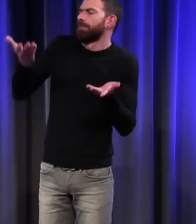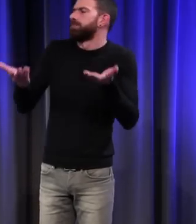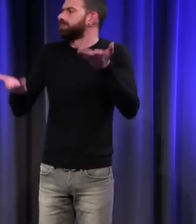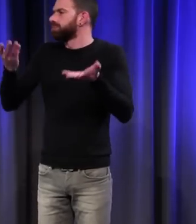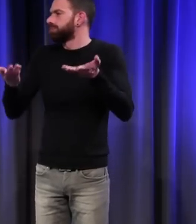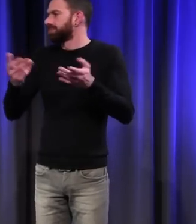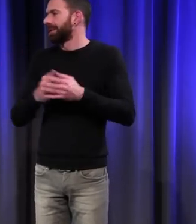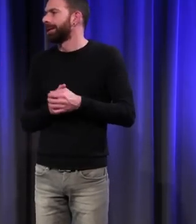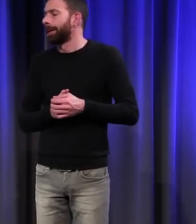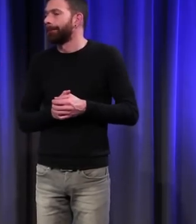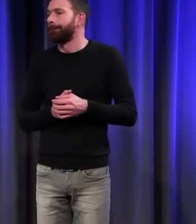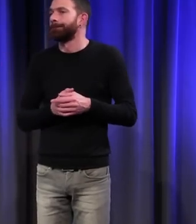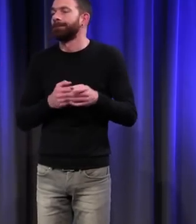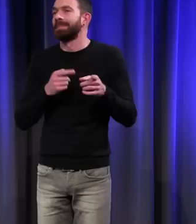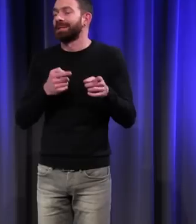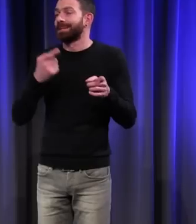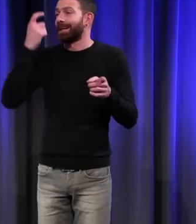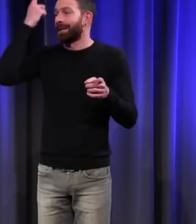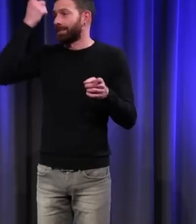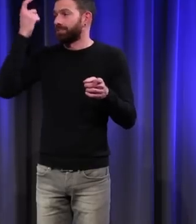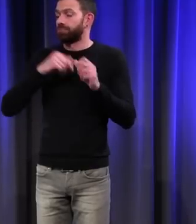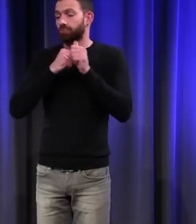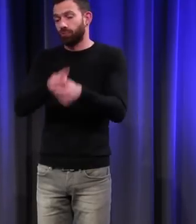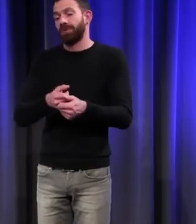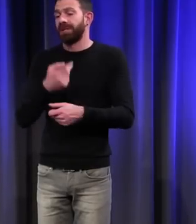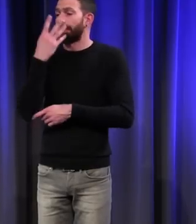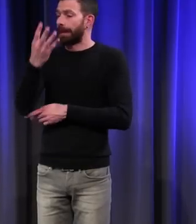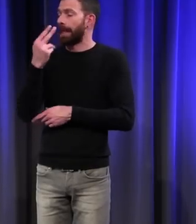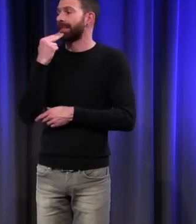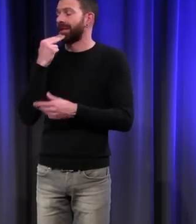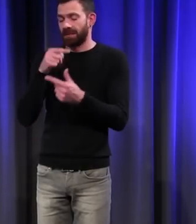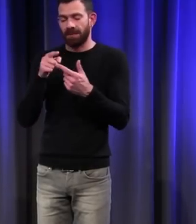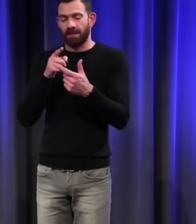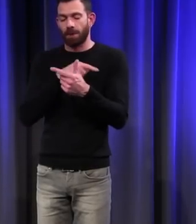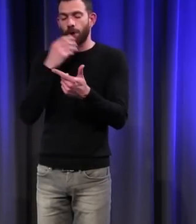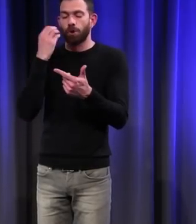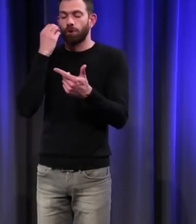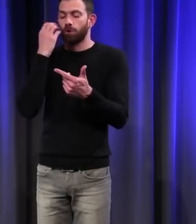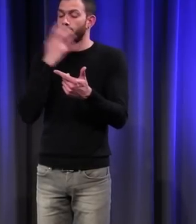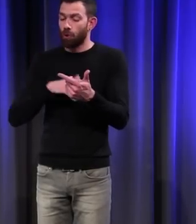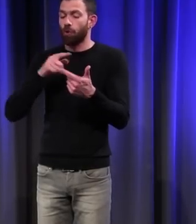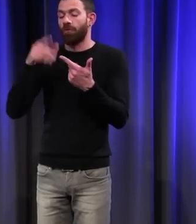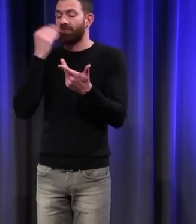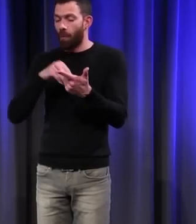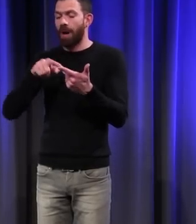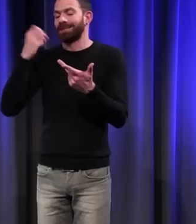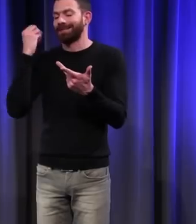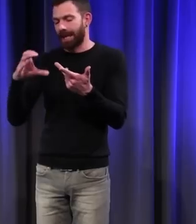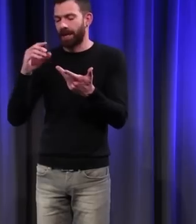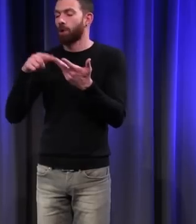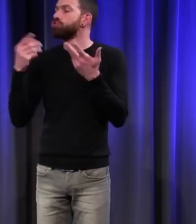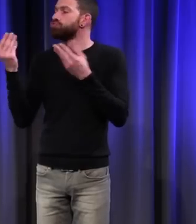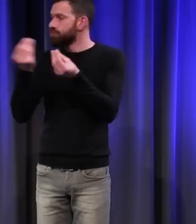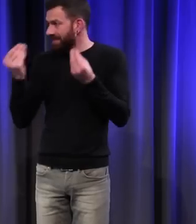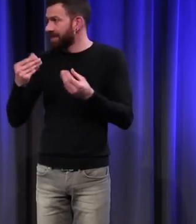tout ça est pensé par rapport à quatre qualités, le chaud, le froid, le sec, l'humide. Donc, si on a